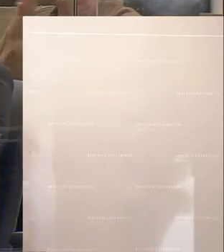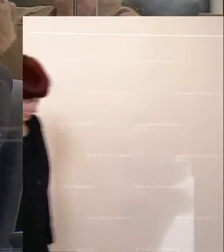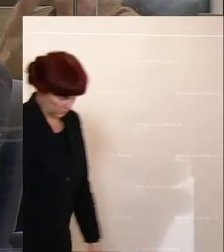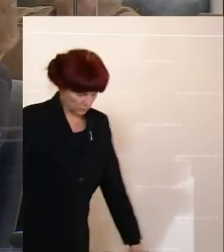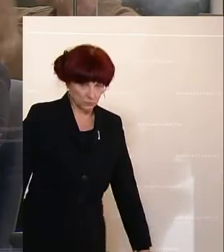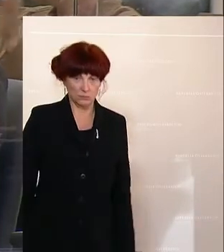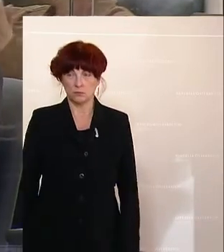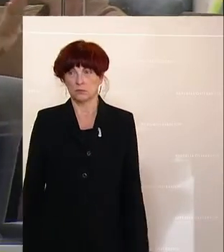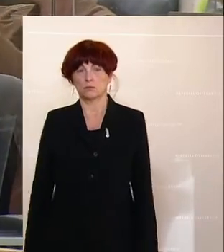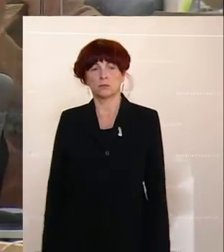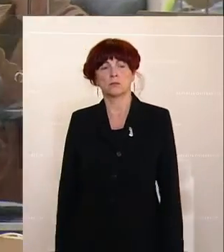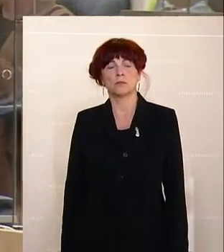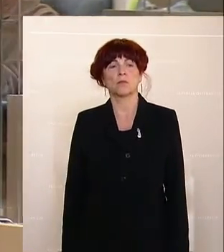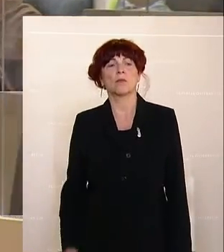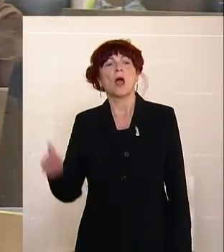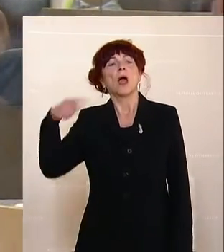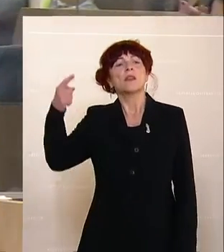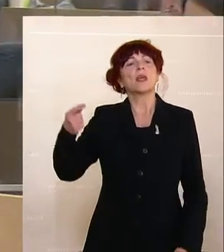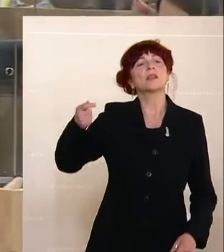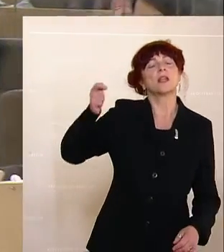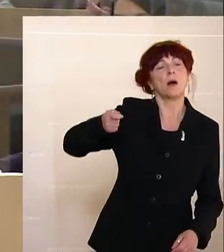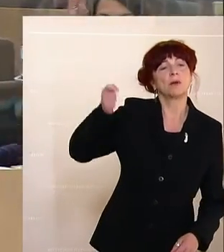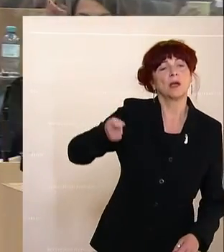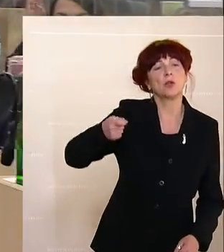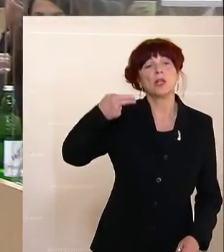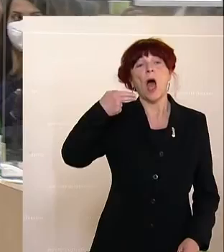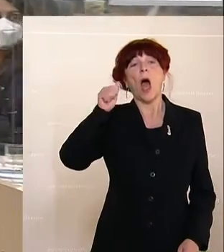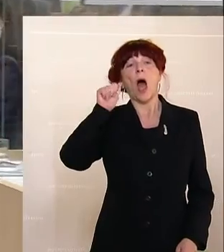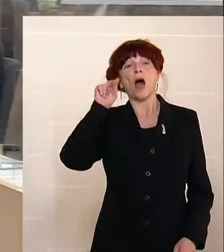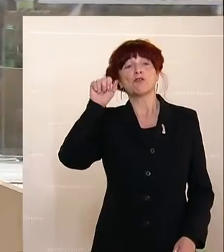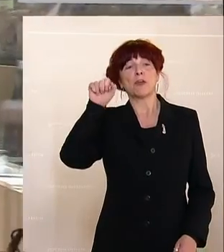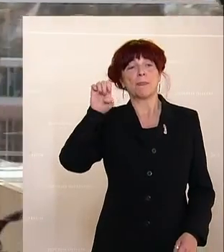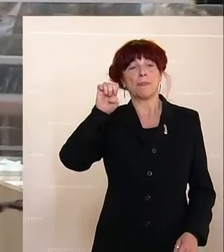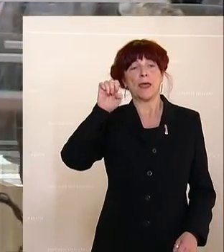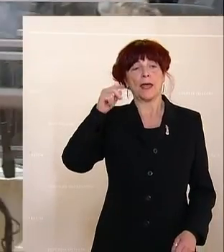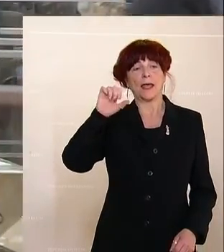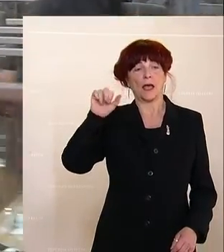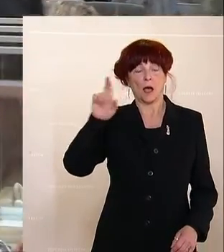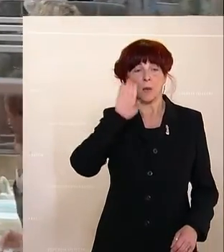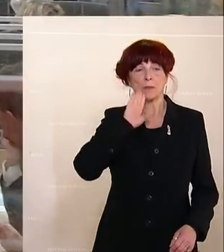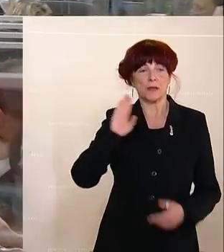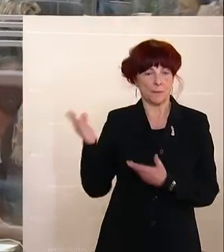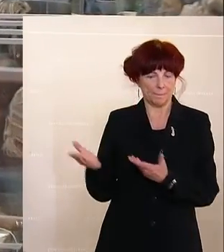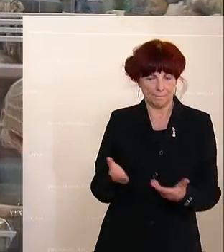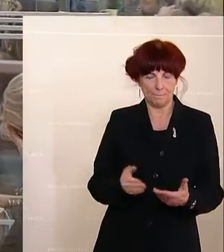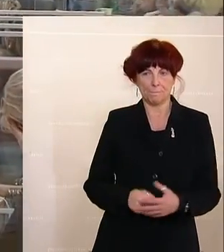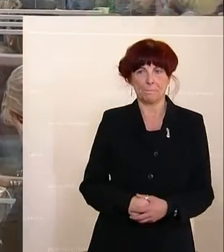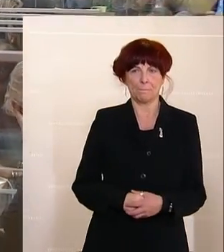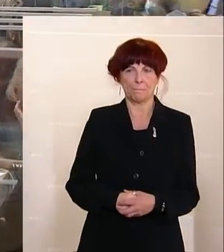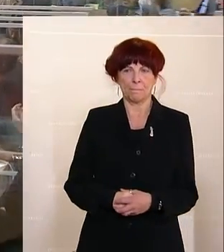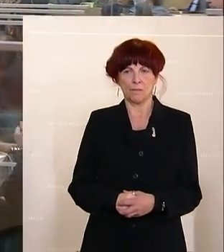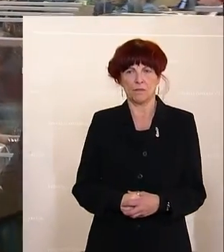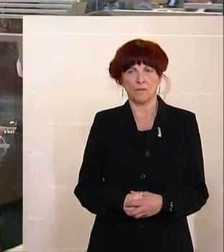Vorsitzende des Immunitätsausschusses, der einstimmig die Auslieferung des Altkanzlers Sebastian Kurz